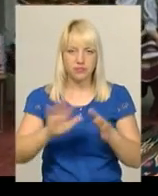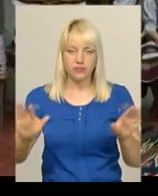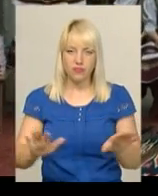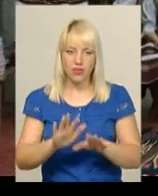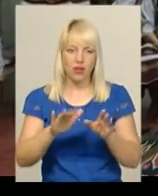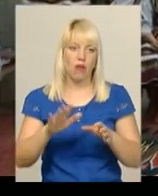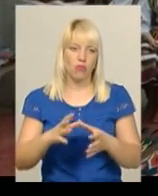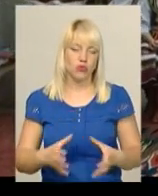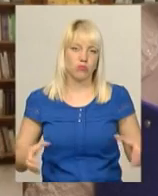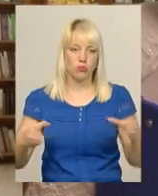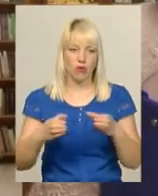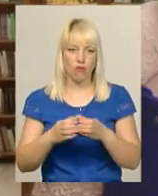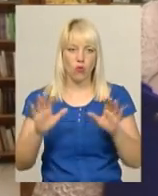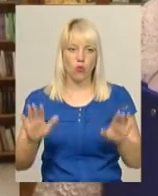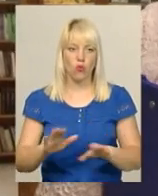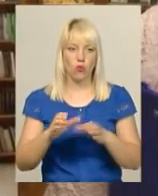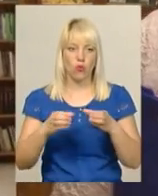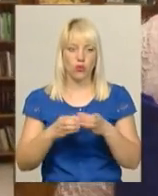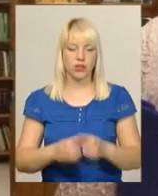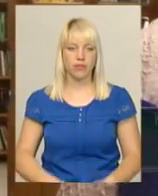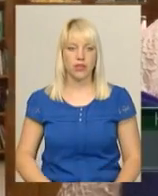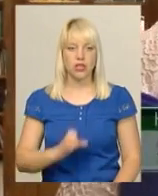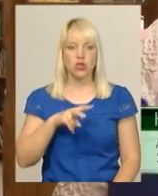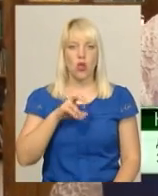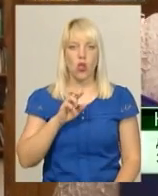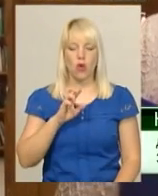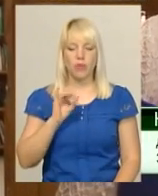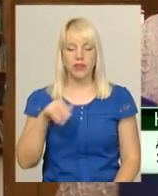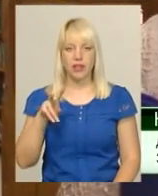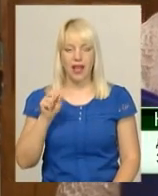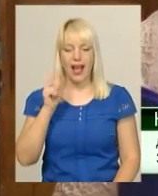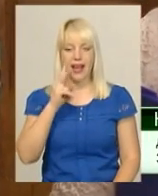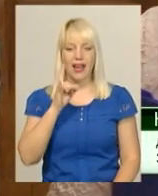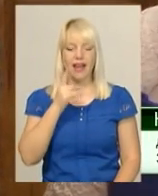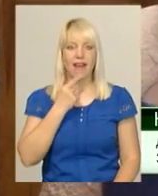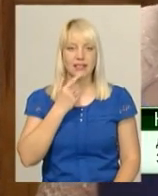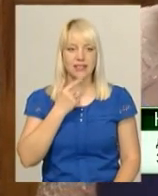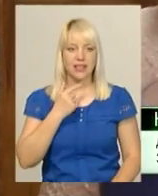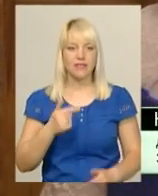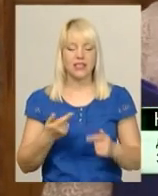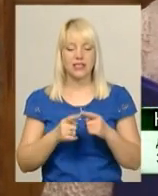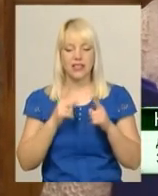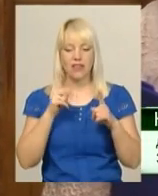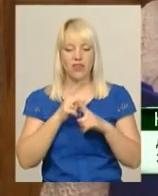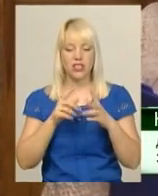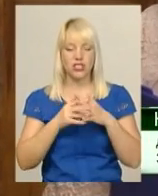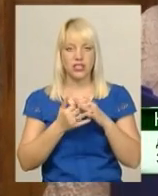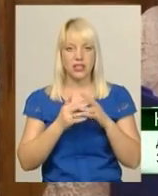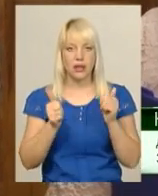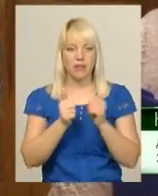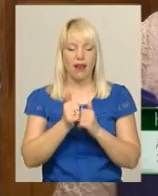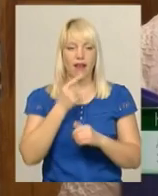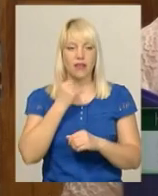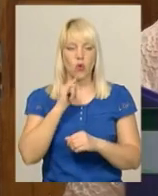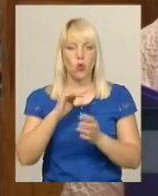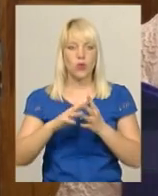фольклорний гурт. «Слобідка-Красилівська – це невеличке село поблизу міста Красилова. У